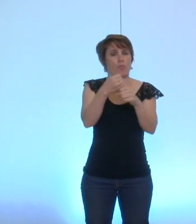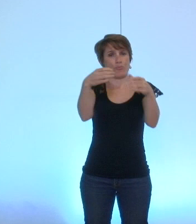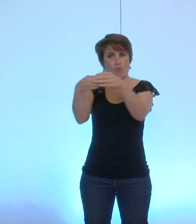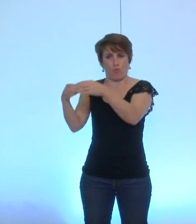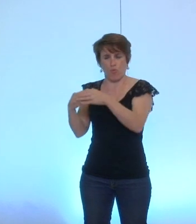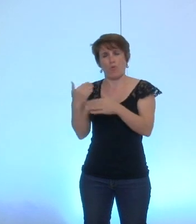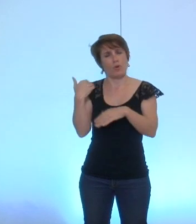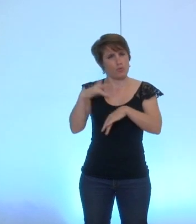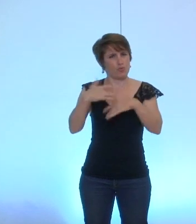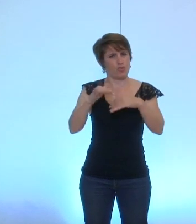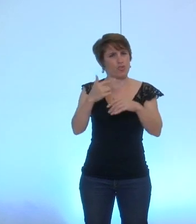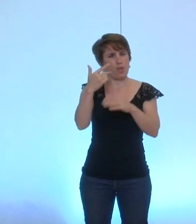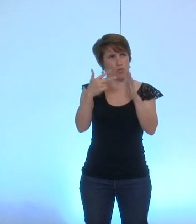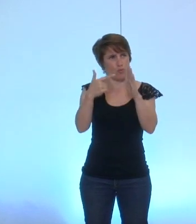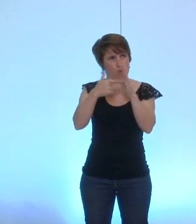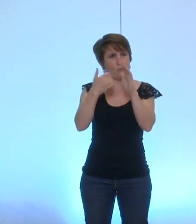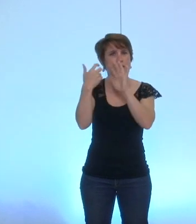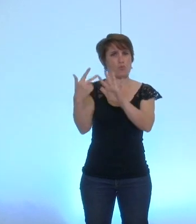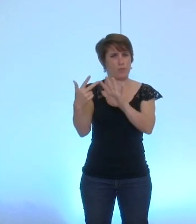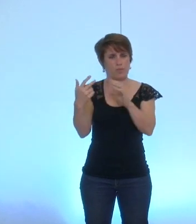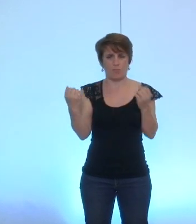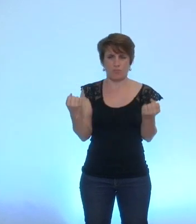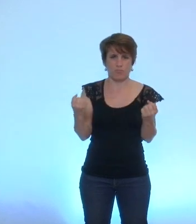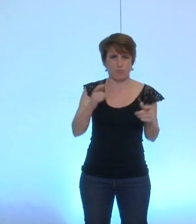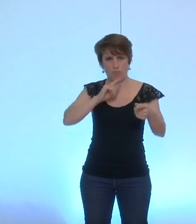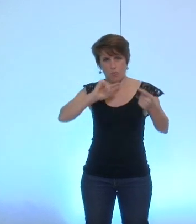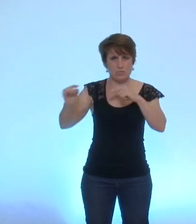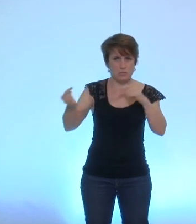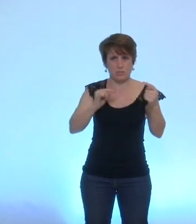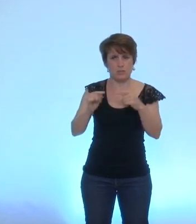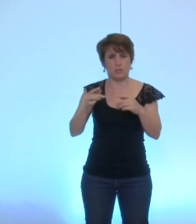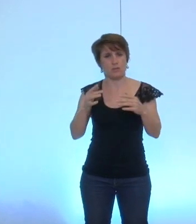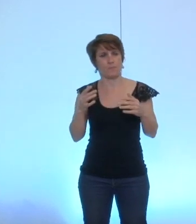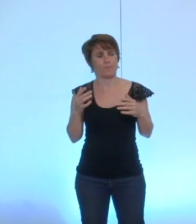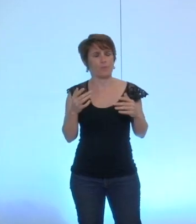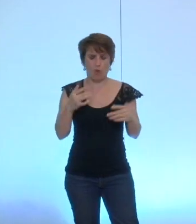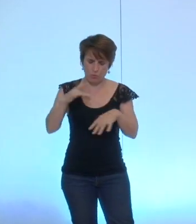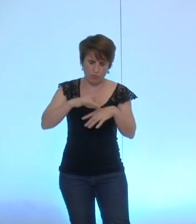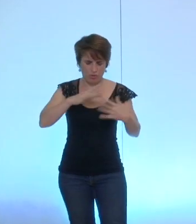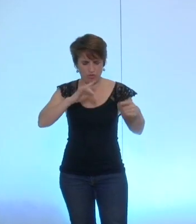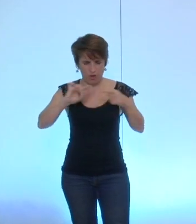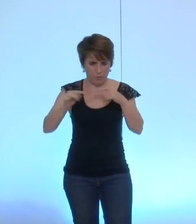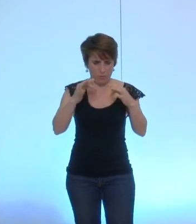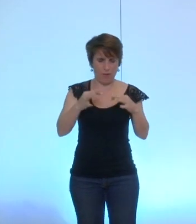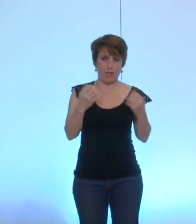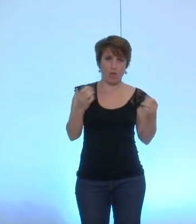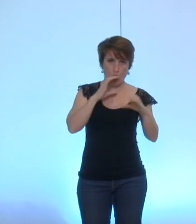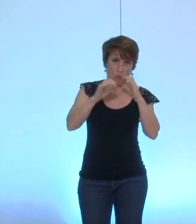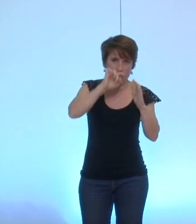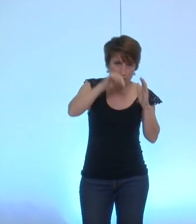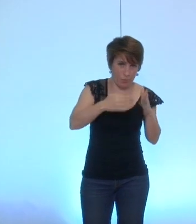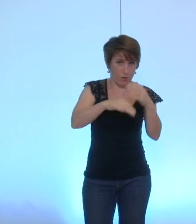sur le fait de rendre la communication obligatoire non pas seulement sur le journal papier municipal